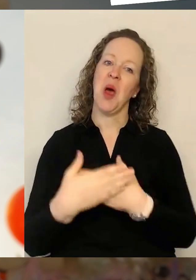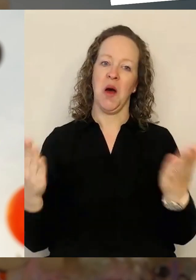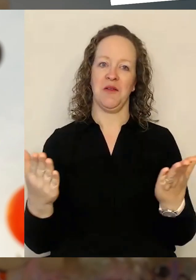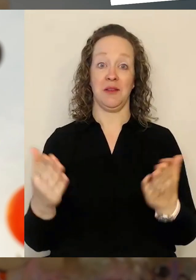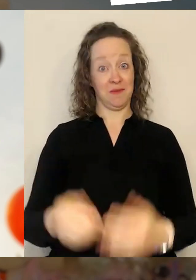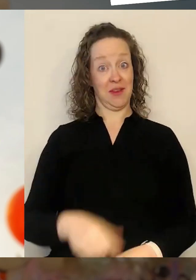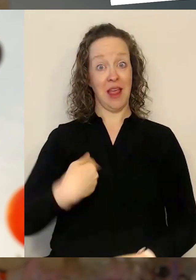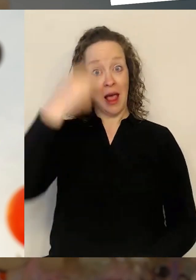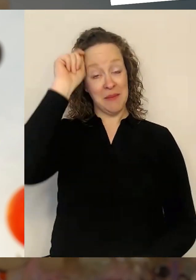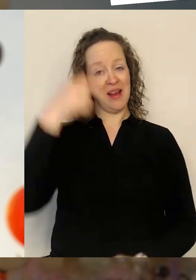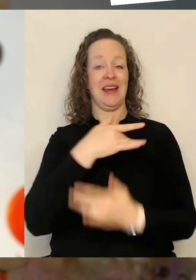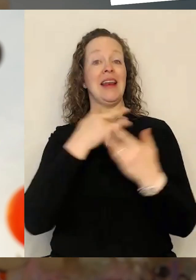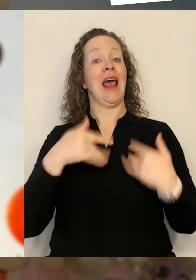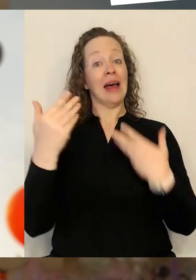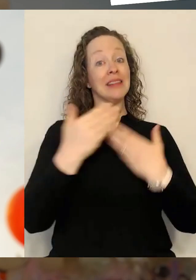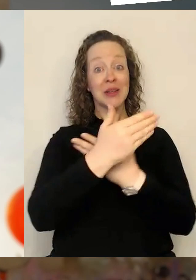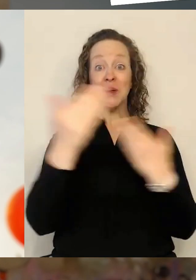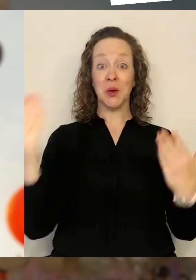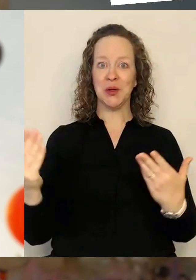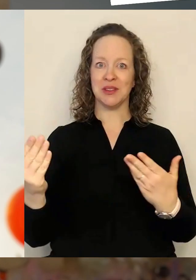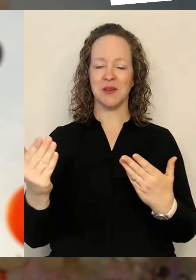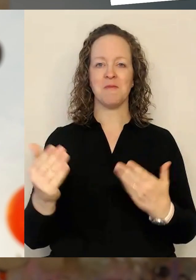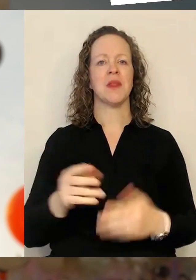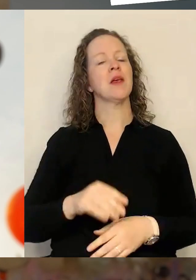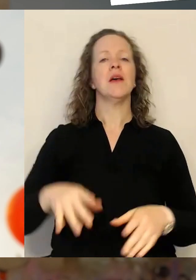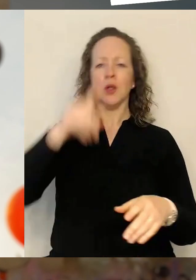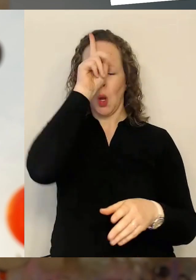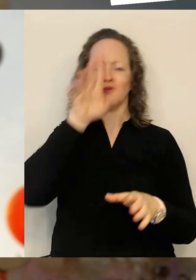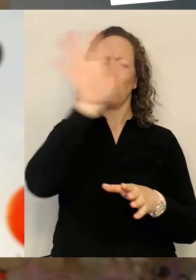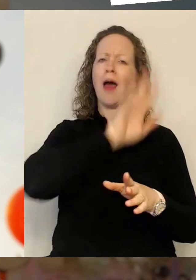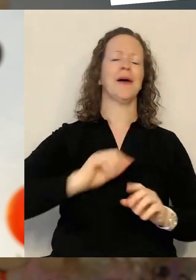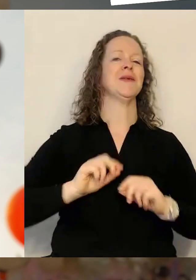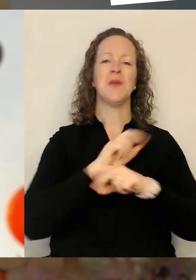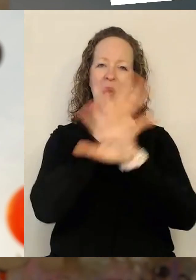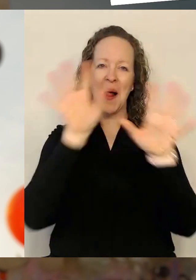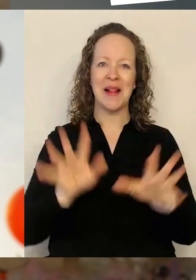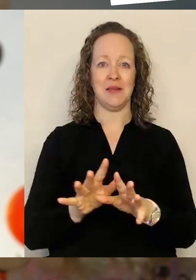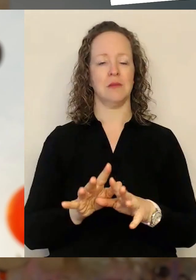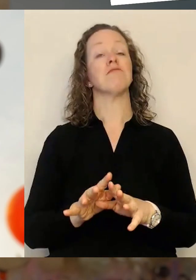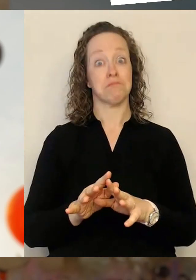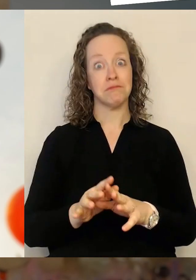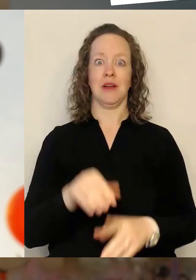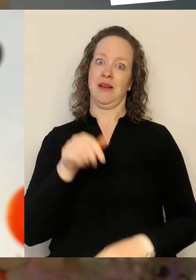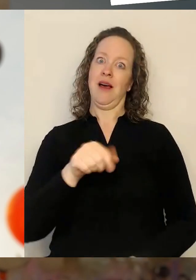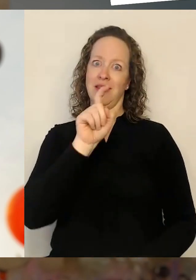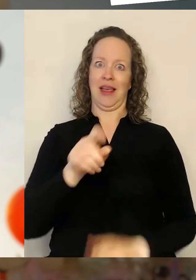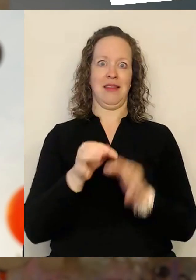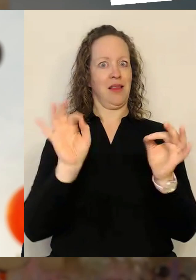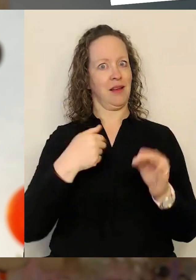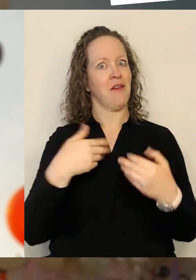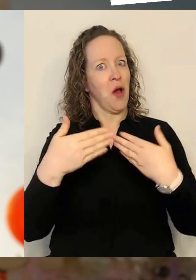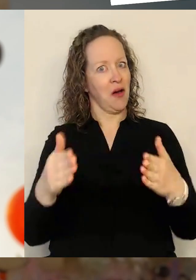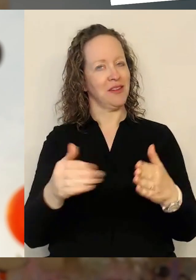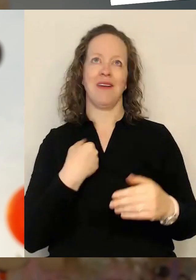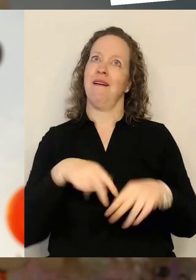Berlin in die ganze Republik und tatsächlich ist das auch eine große Ehre, weil der Digitaltag wirklich eine ganz, ganz wichtige Chance für